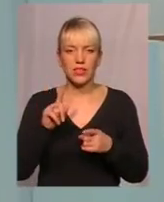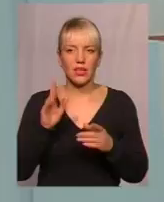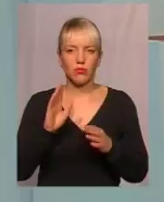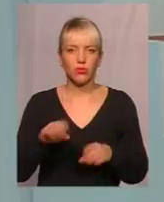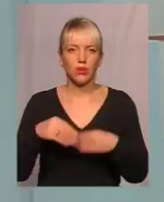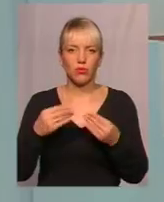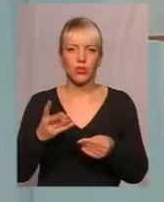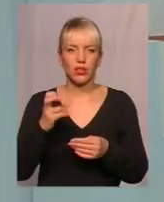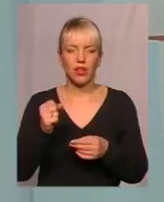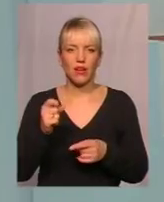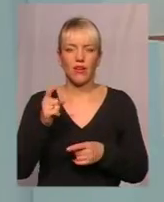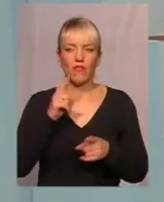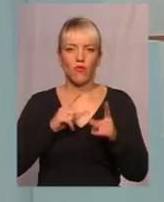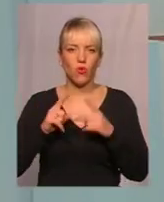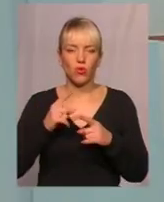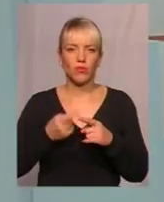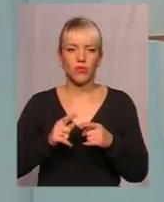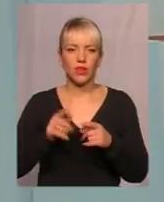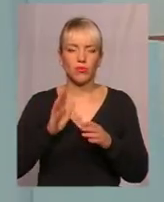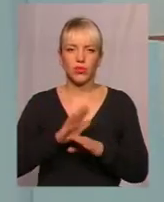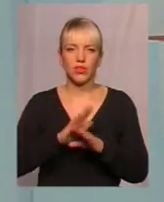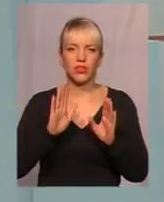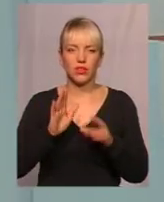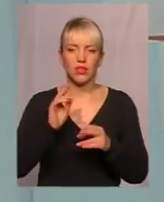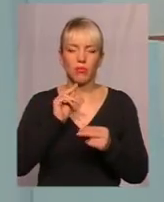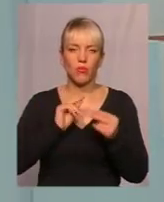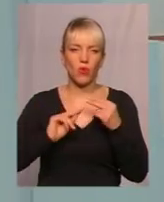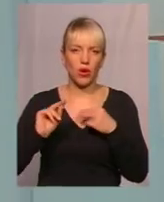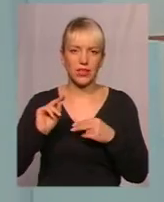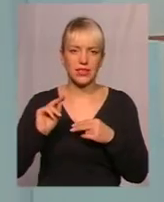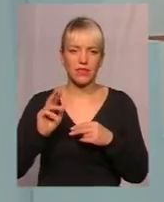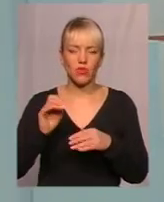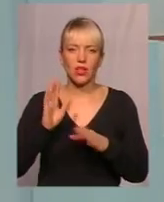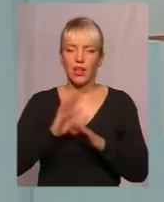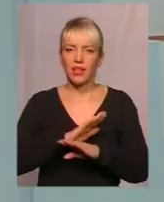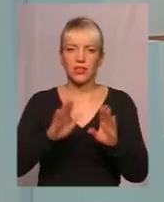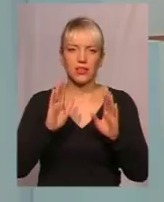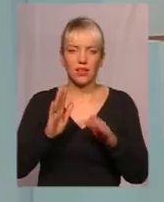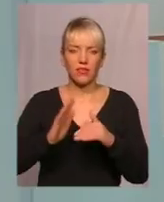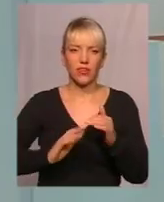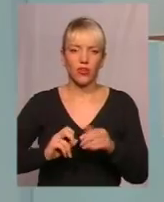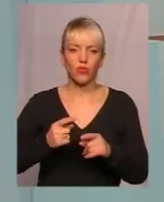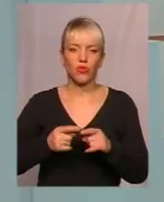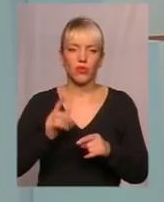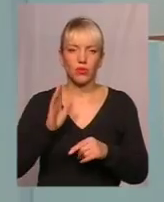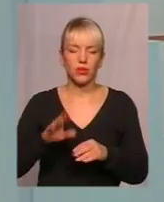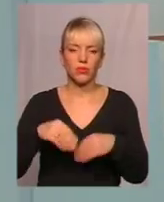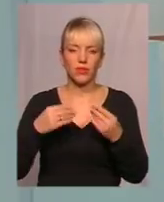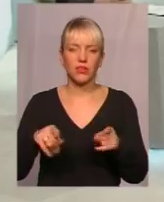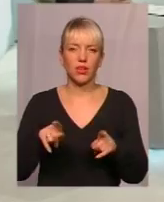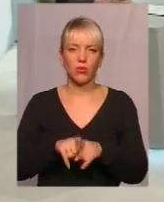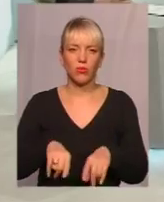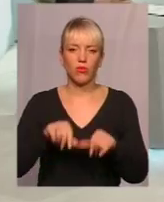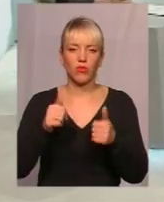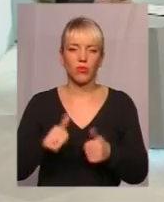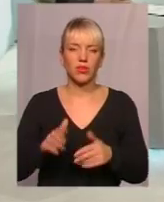подана на форумі, вона буде не тільки прогресивною, не тільки фаховою, але вона буде подаватись в такому форматі, який